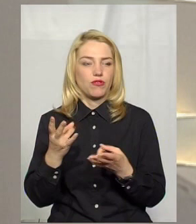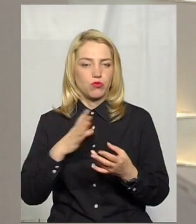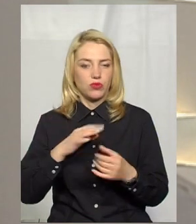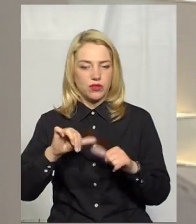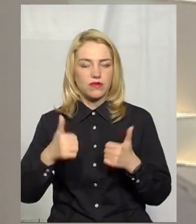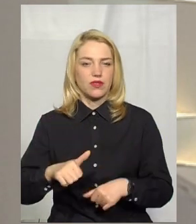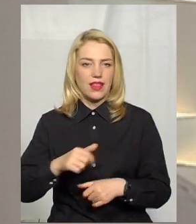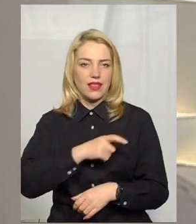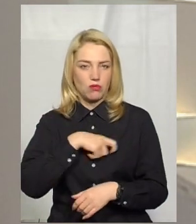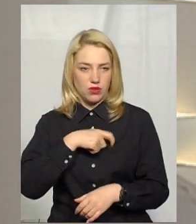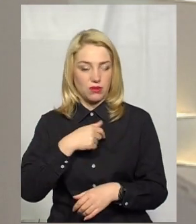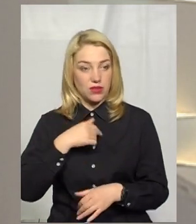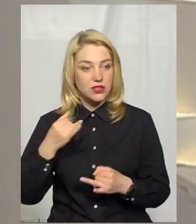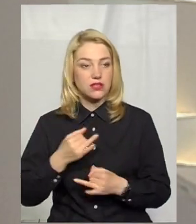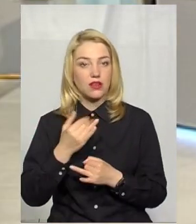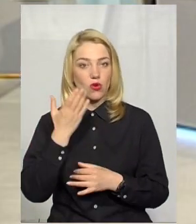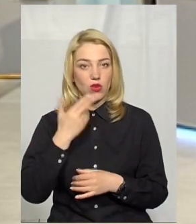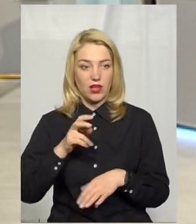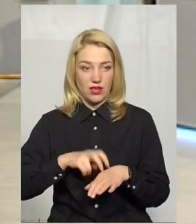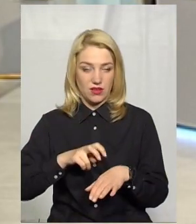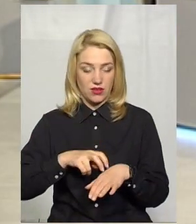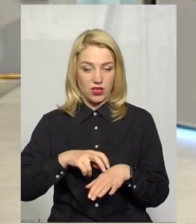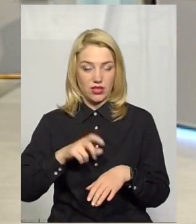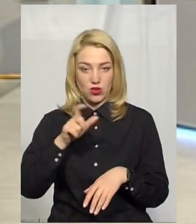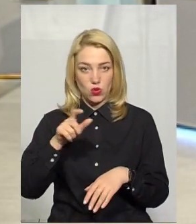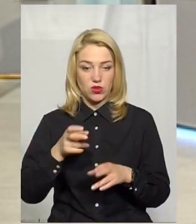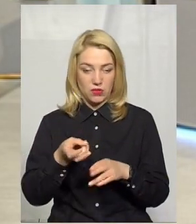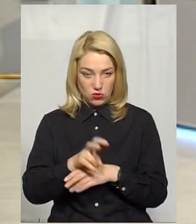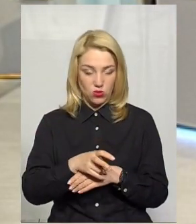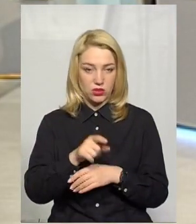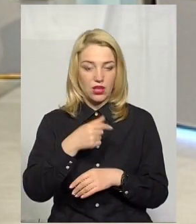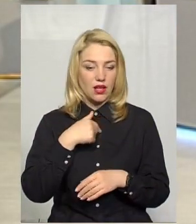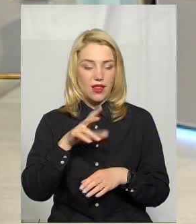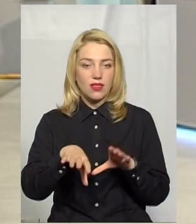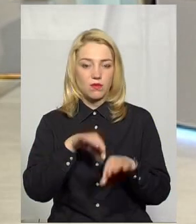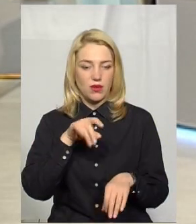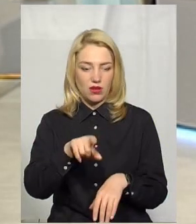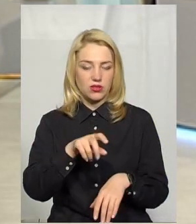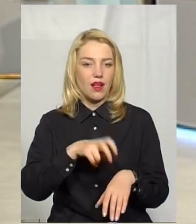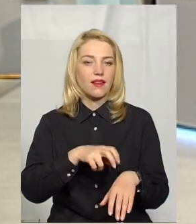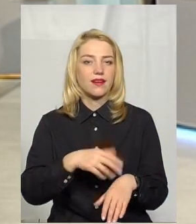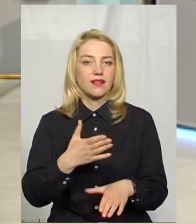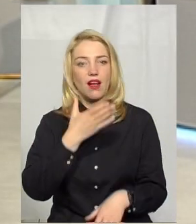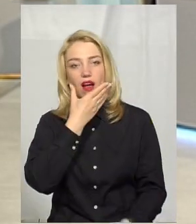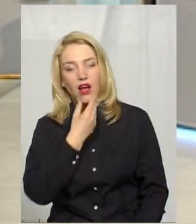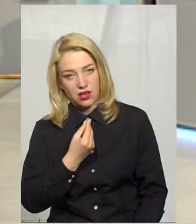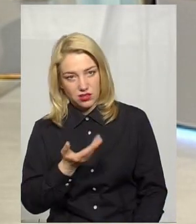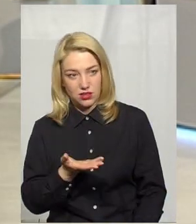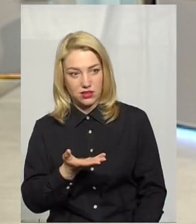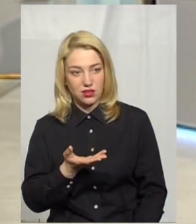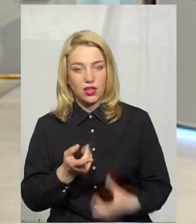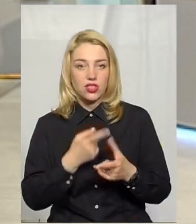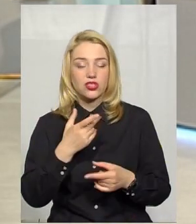Коли наші мешканці йдуть наприклад До лікаря Вони ж не обирають лікаря Який він гарний Чи в нього там одяг